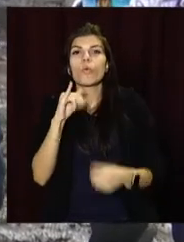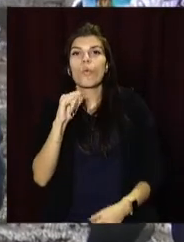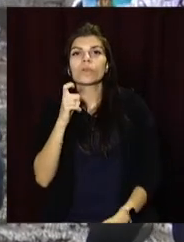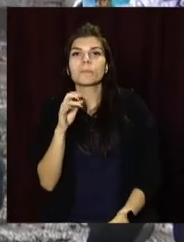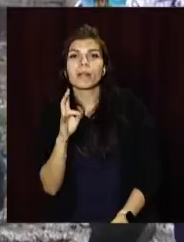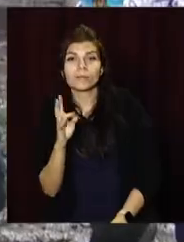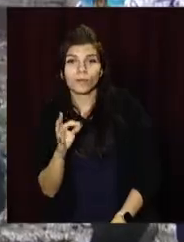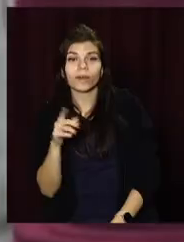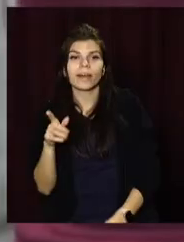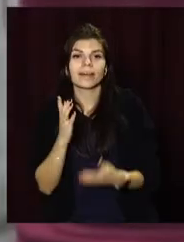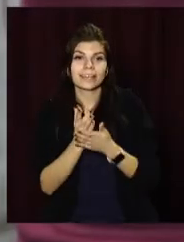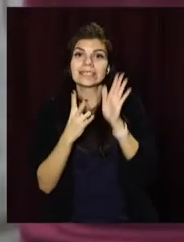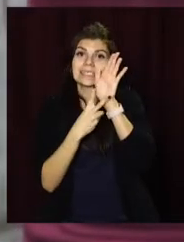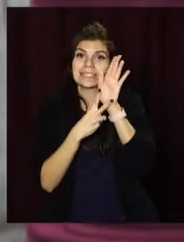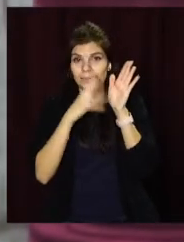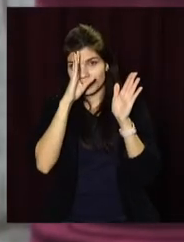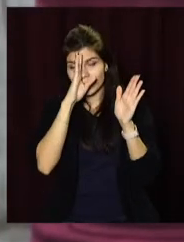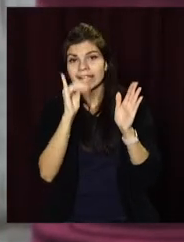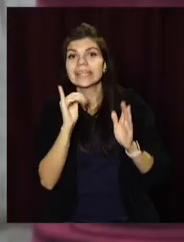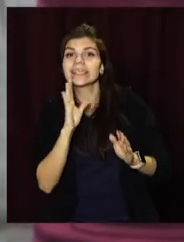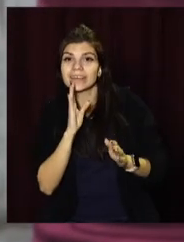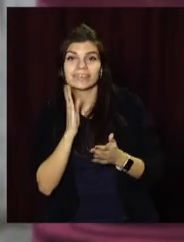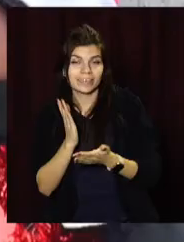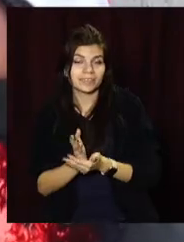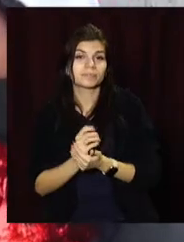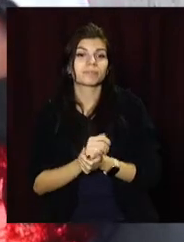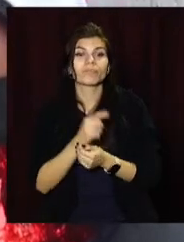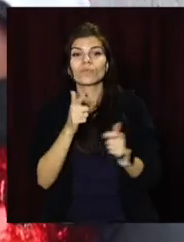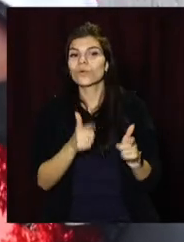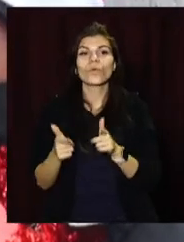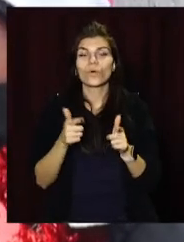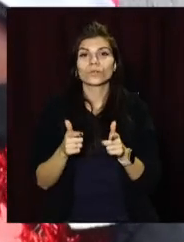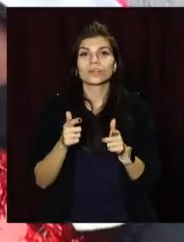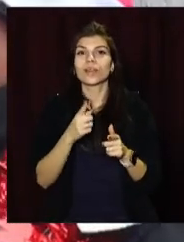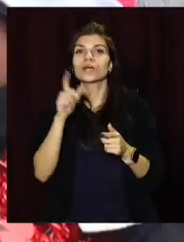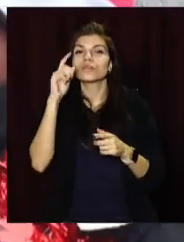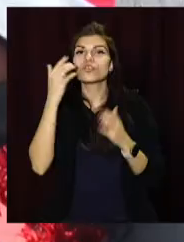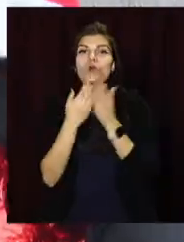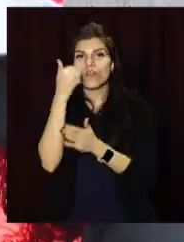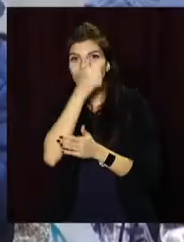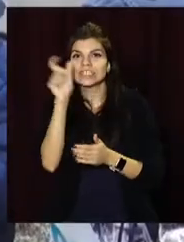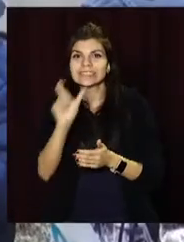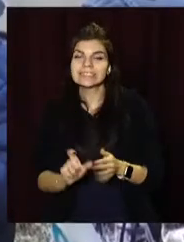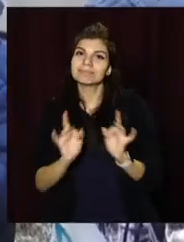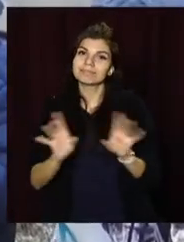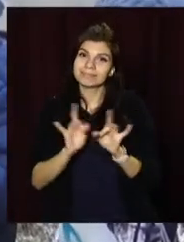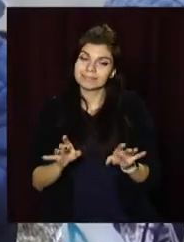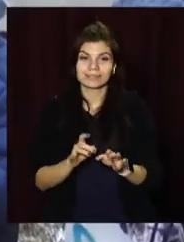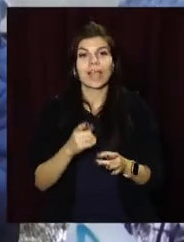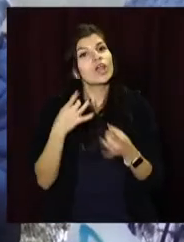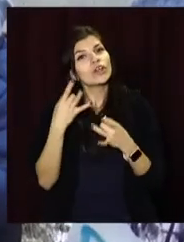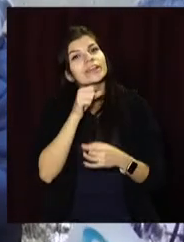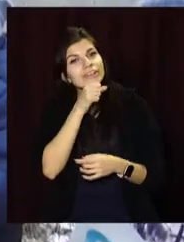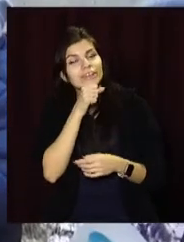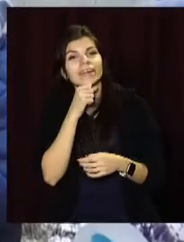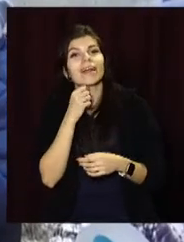Тут знайшли родинний затишок семеро хлопчиків і дівчаток. До гостей вони підготувалися. Читали новорічний віршик. Раскажи нам, дедушка,